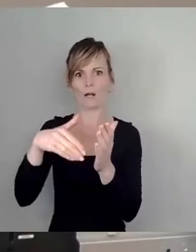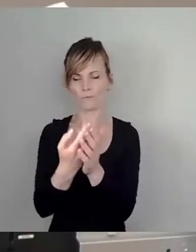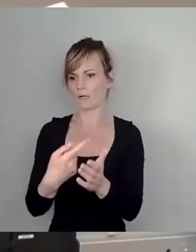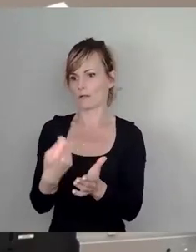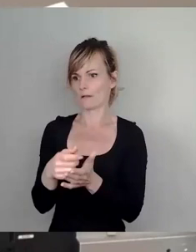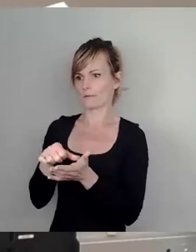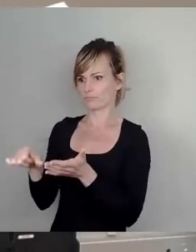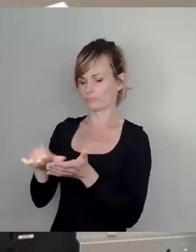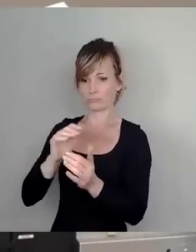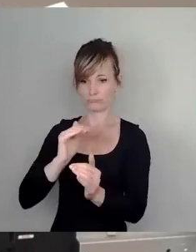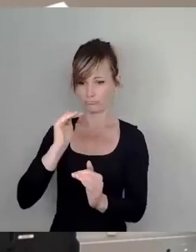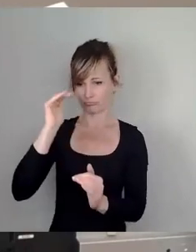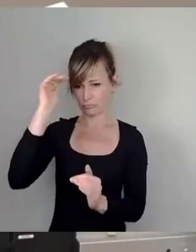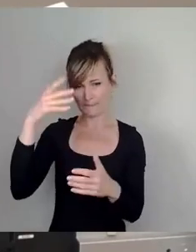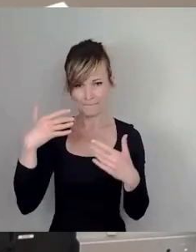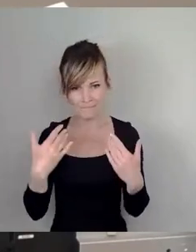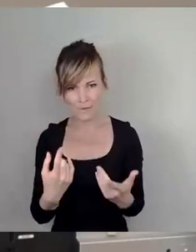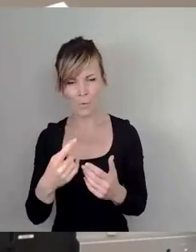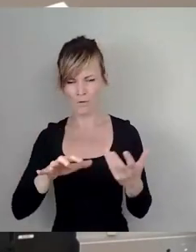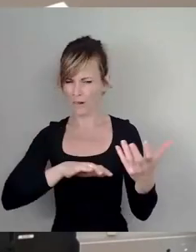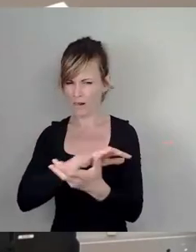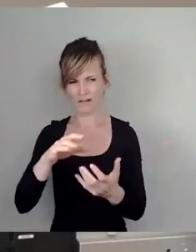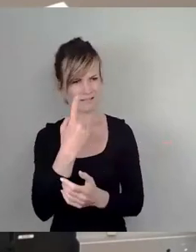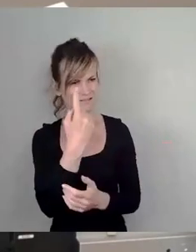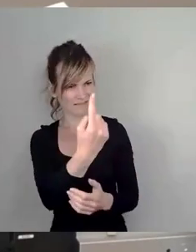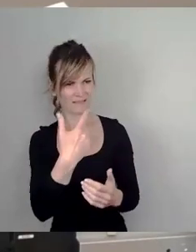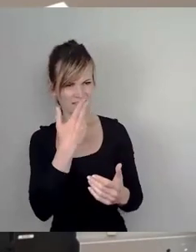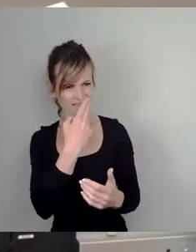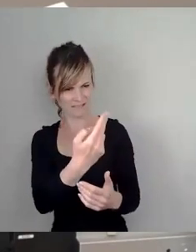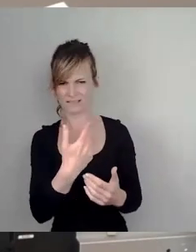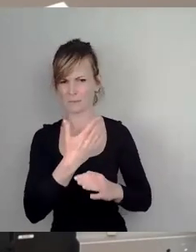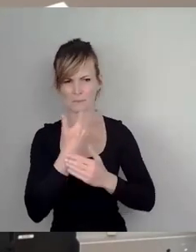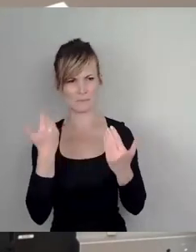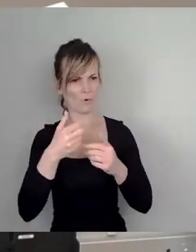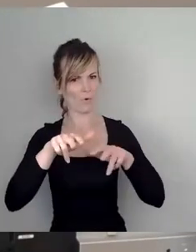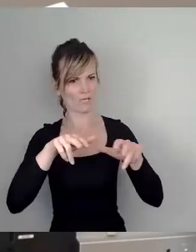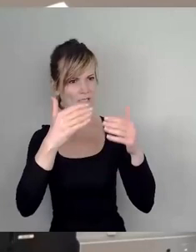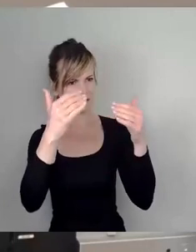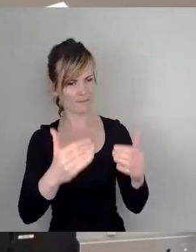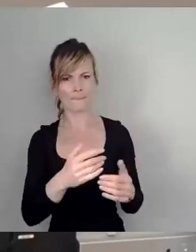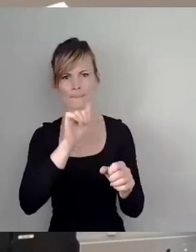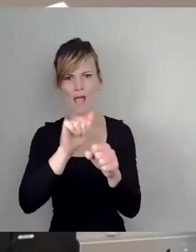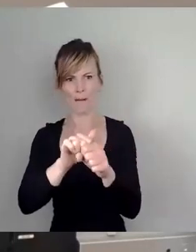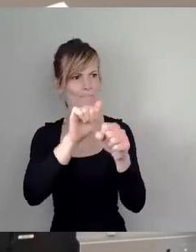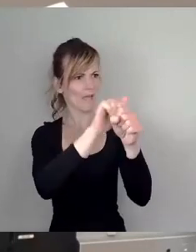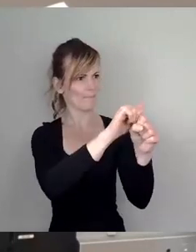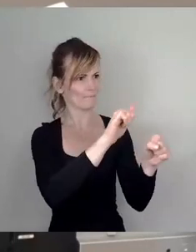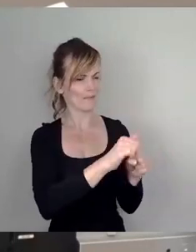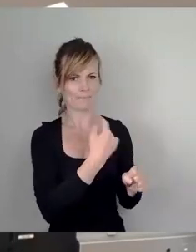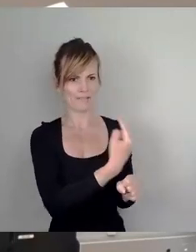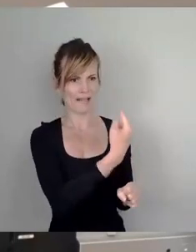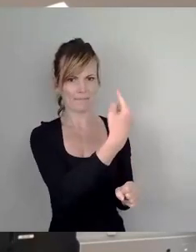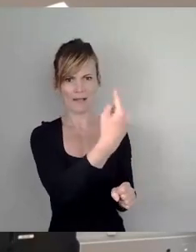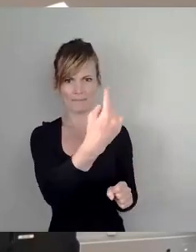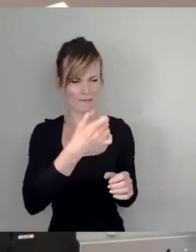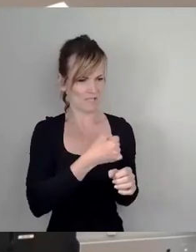selbst das Bild eines desorganisierten Apparats abgeht, in dem jedes Amt seine eigene Suppe kocht und erst durch Vermittlung